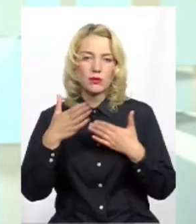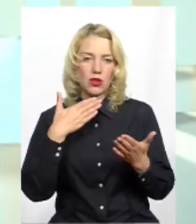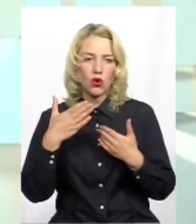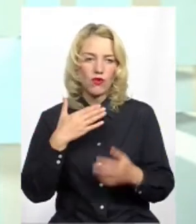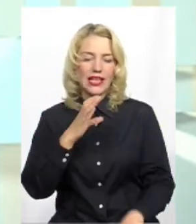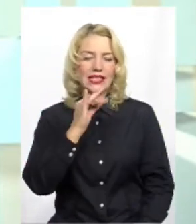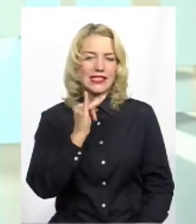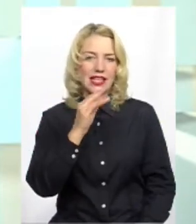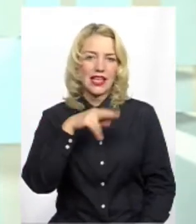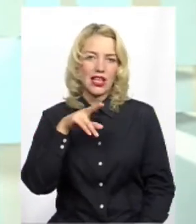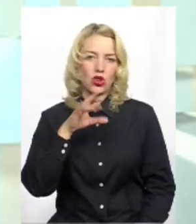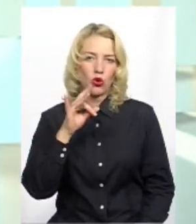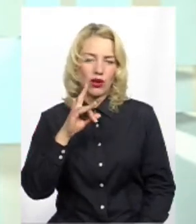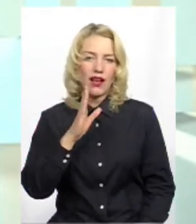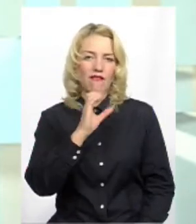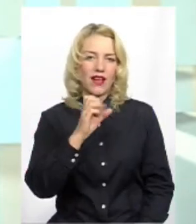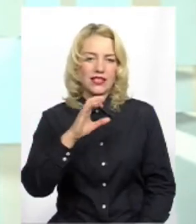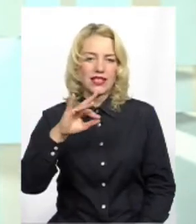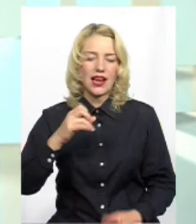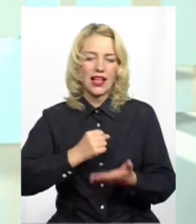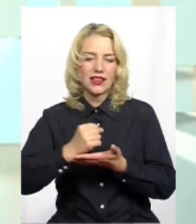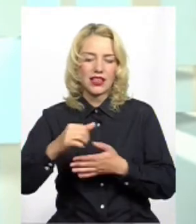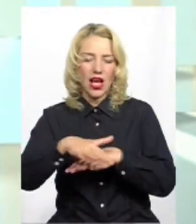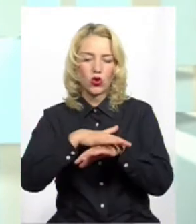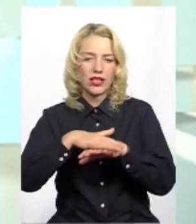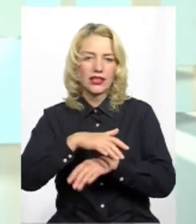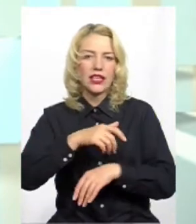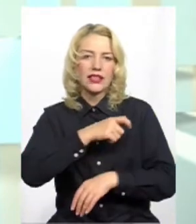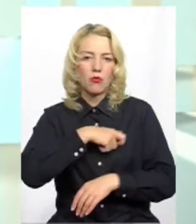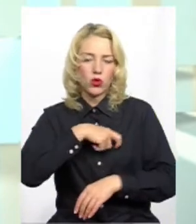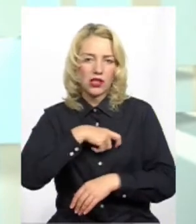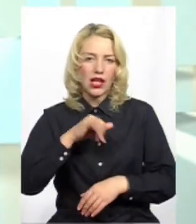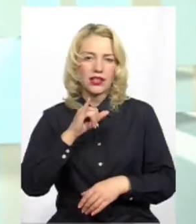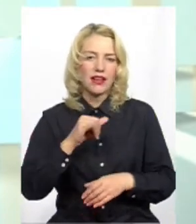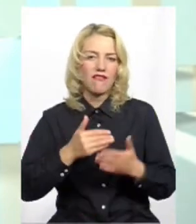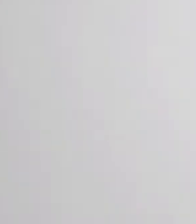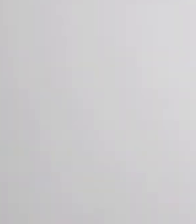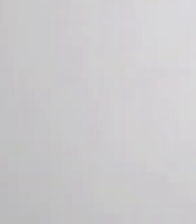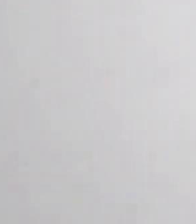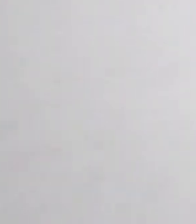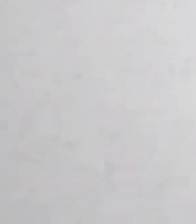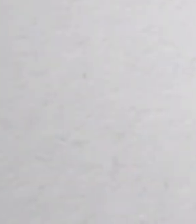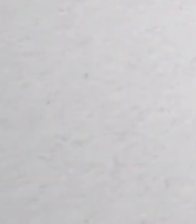Василем Сидором, кандидат у народні депутати від Всеукраїнського об'єднання «Батьківщина». Дякую вам.